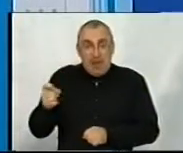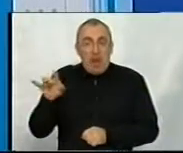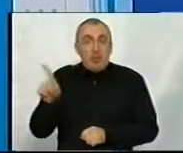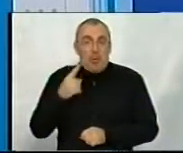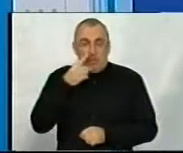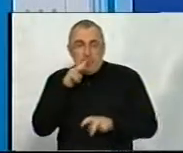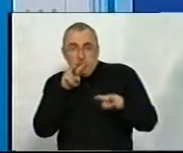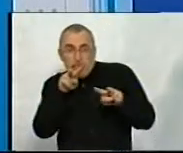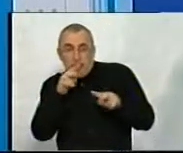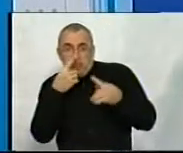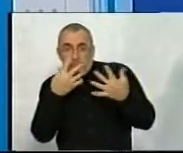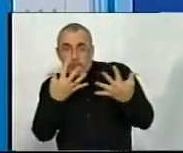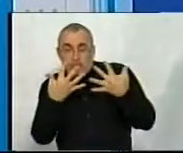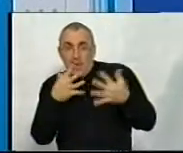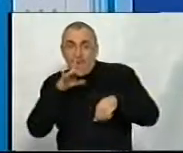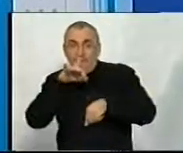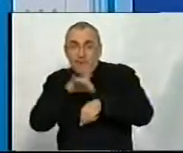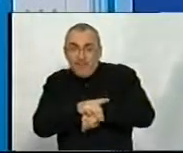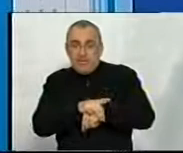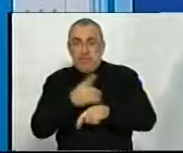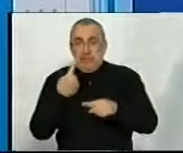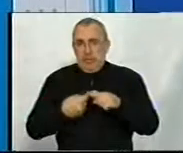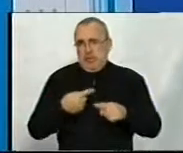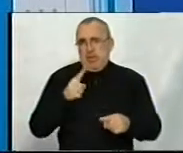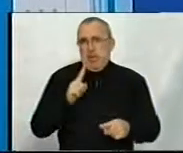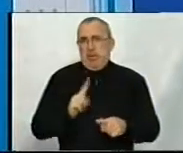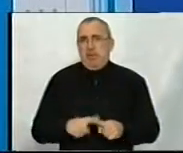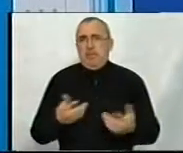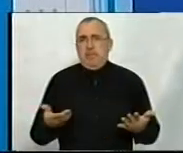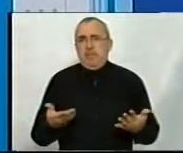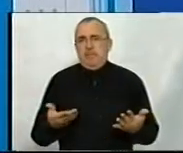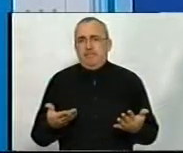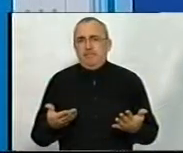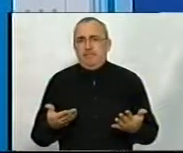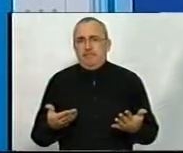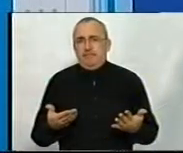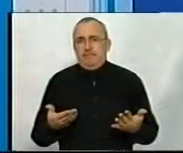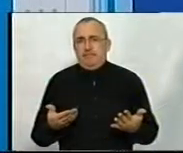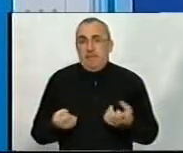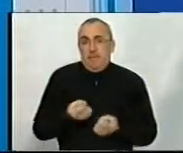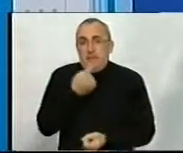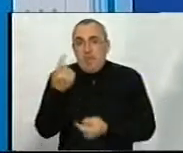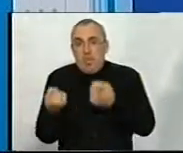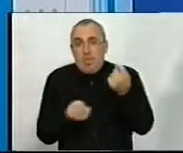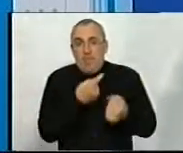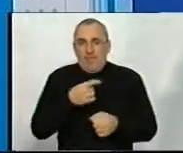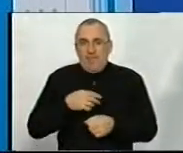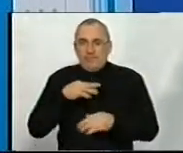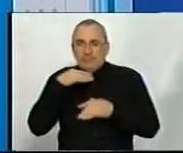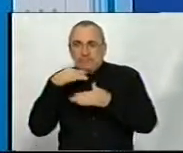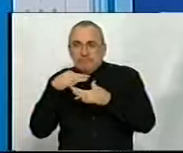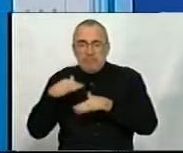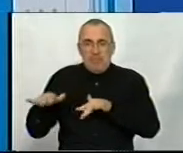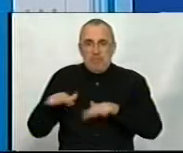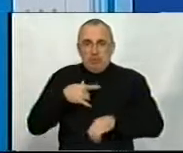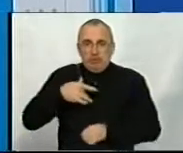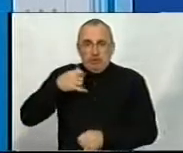придивитися і фіксувати, можливо, ось ці такі прояви агресивної поведінки,